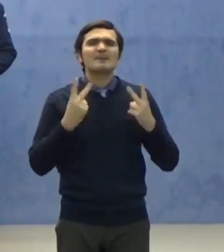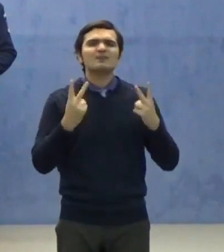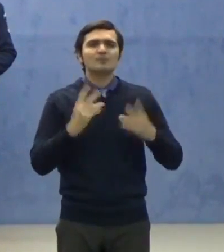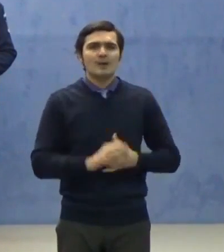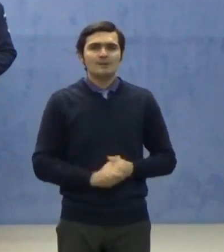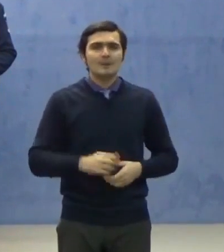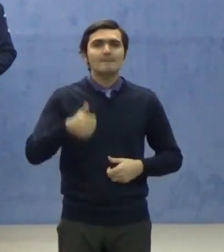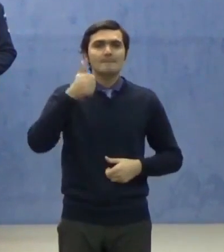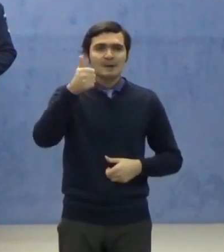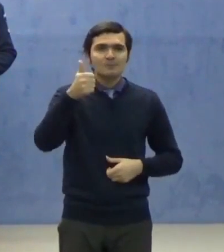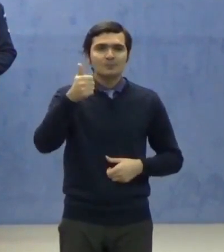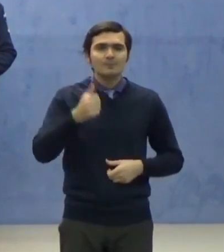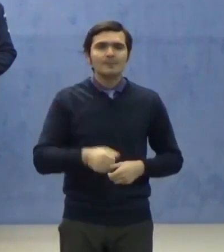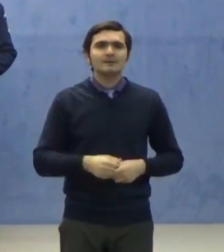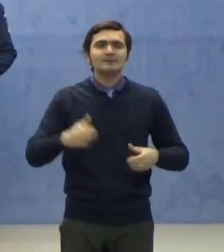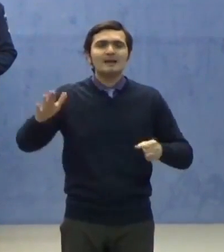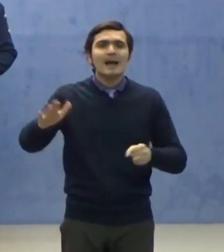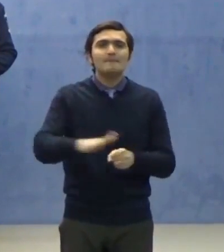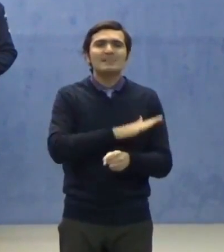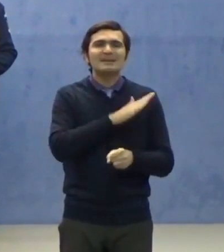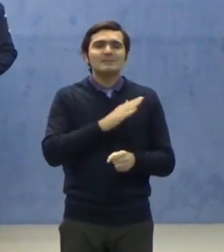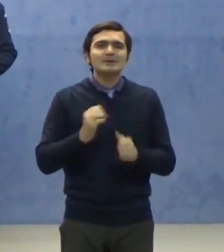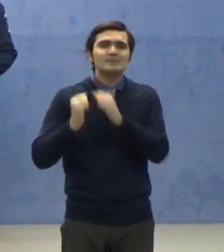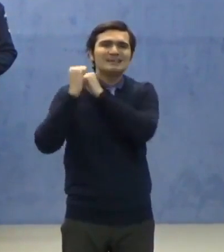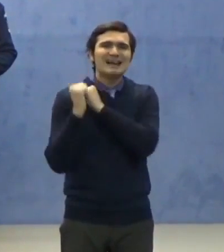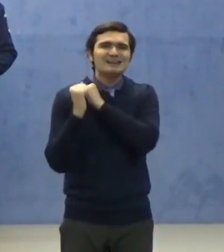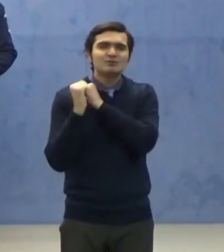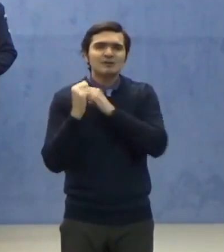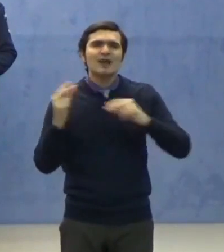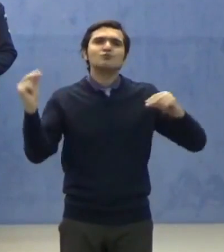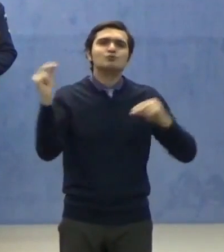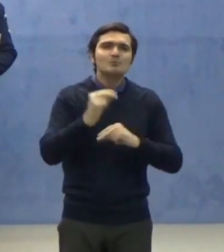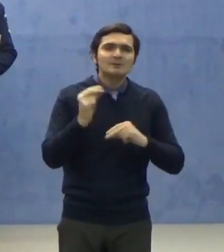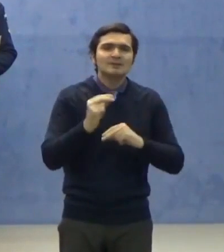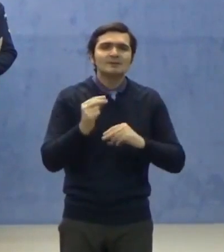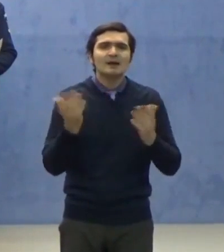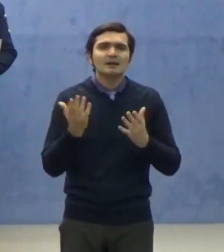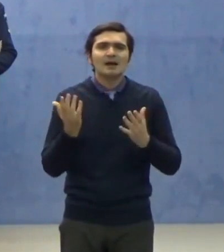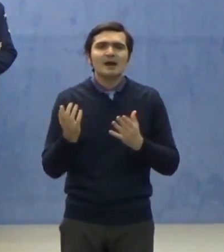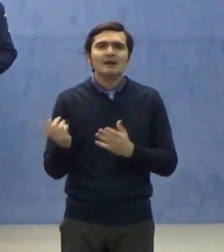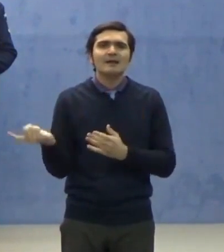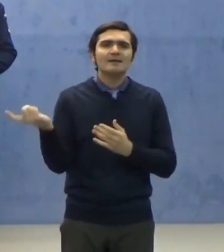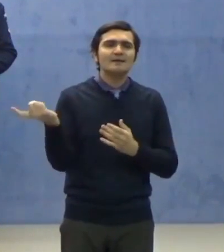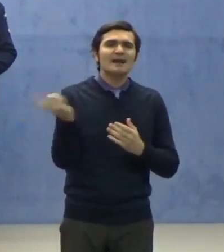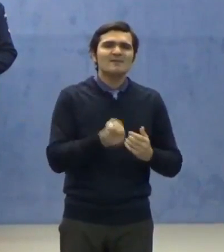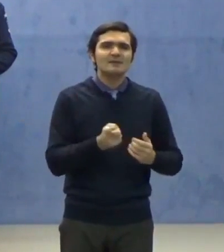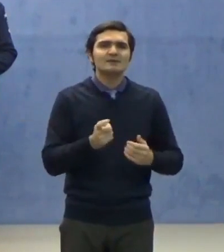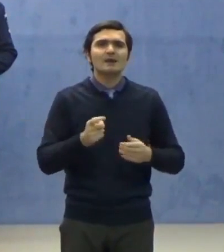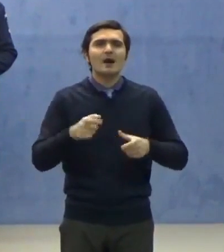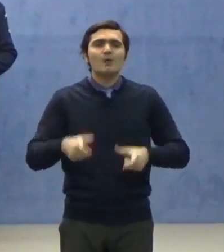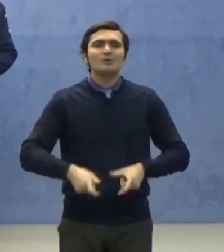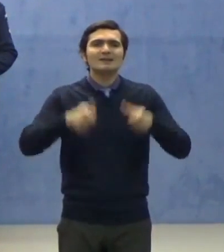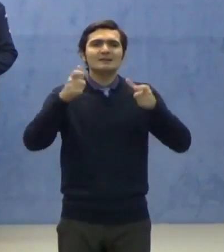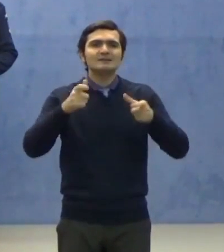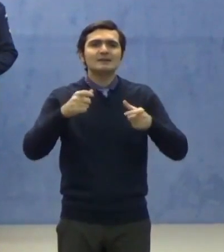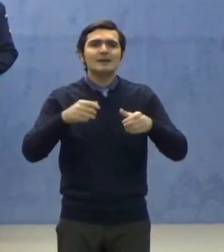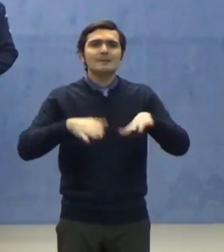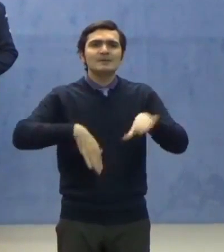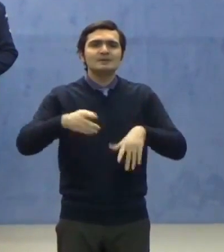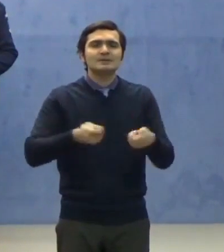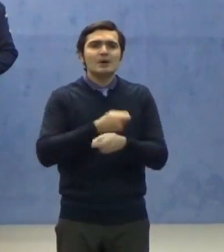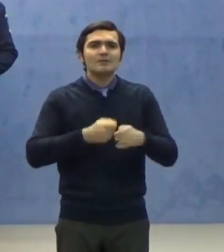să fie aduse la îndeplinire sarcinile suplimentare ce revin unităților Ministerului Afacerilor Interne